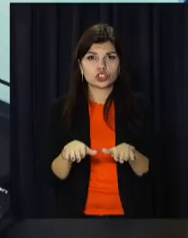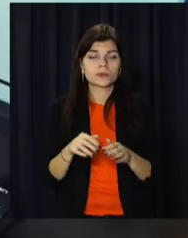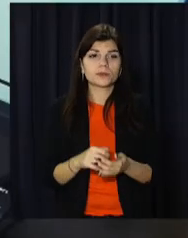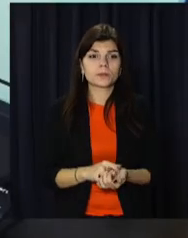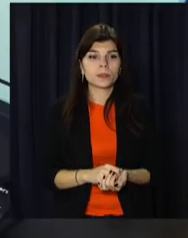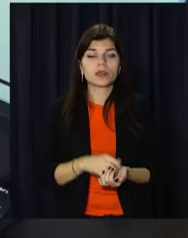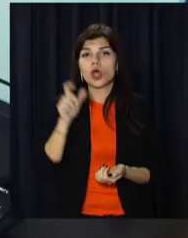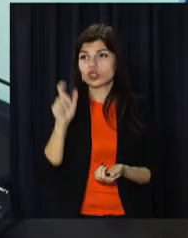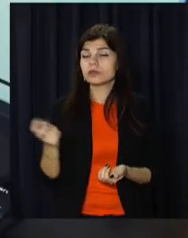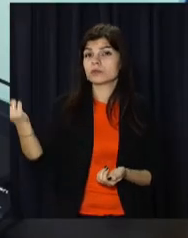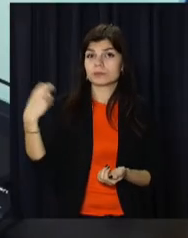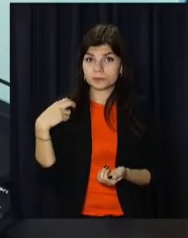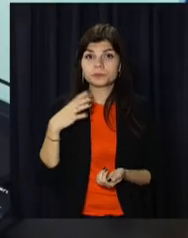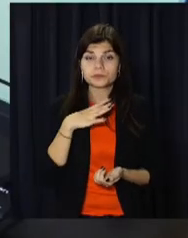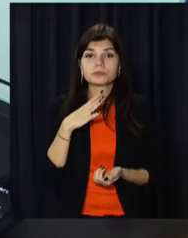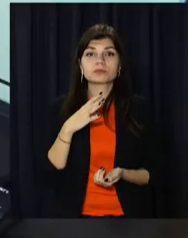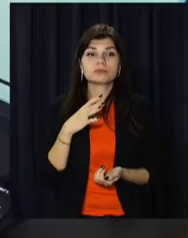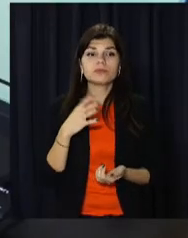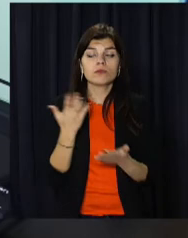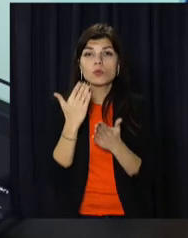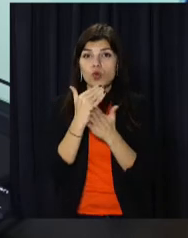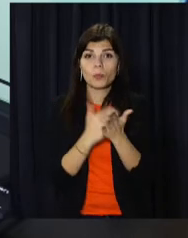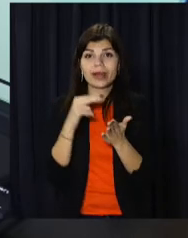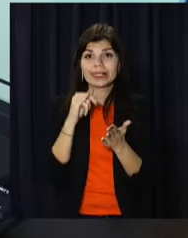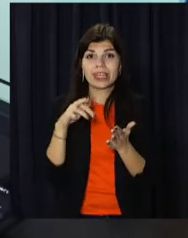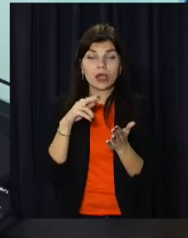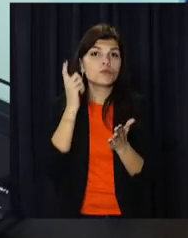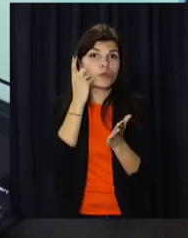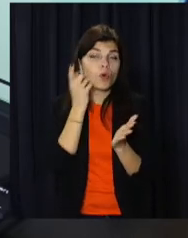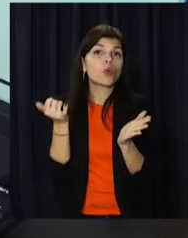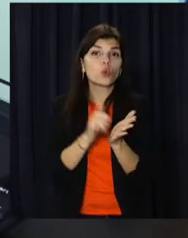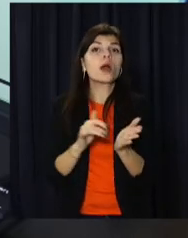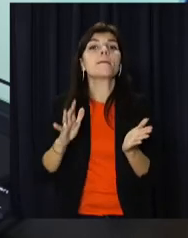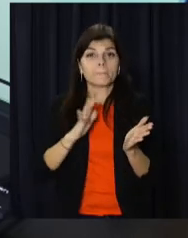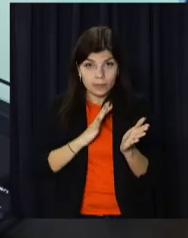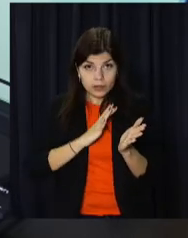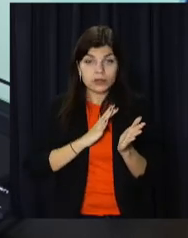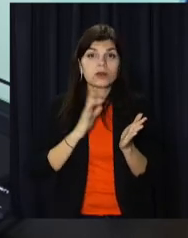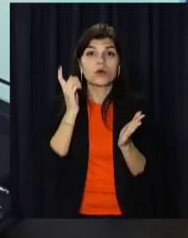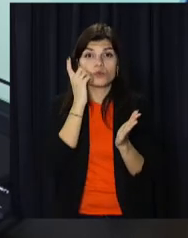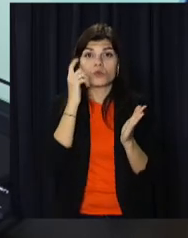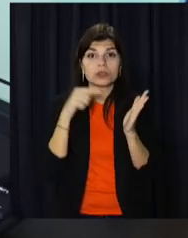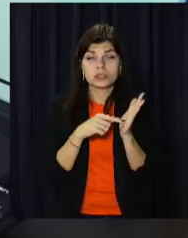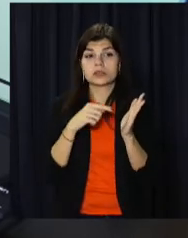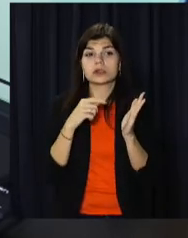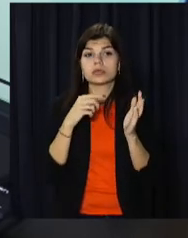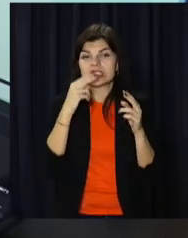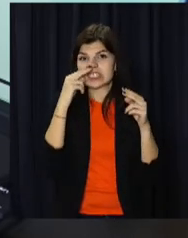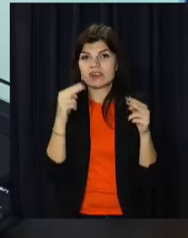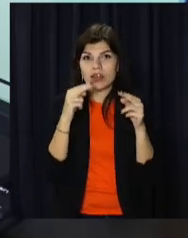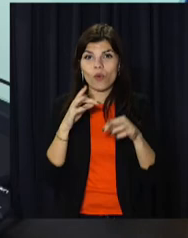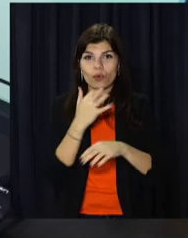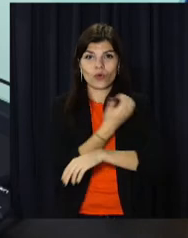відвідувачка, в якої був застосунок «Дія» на телефоні встановлений. На телефоні сертифікат вона